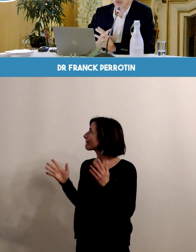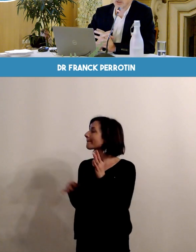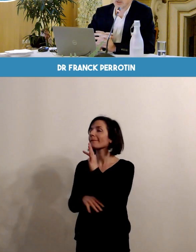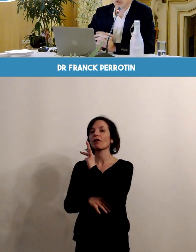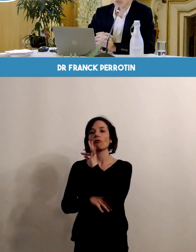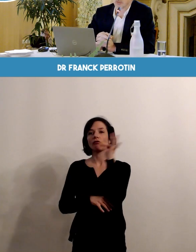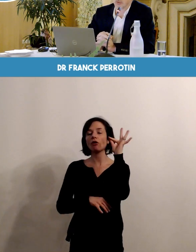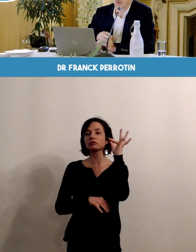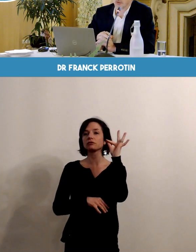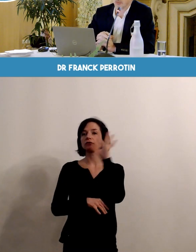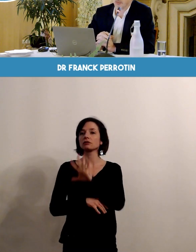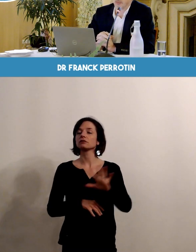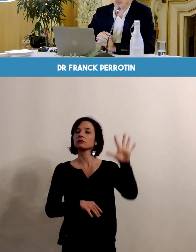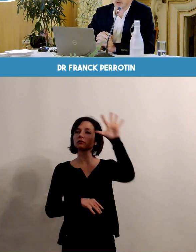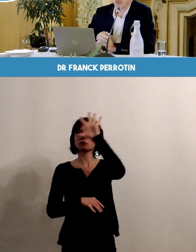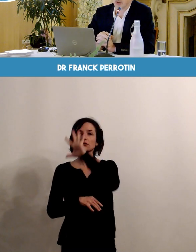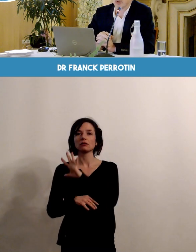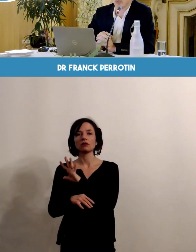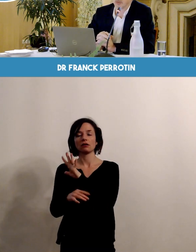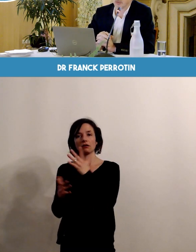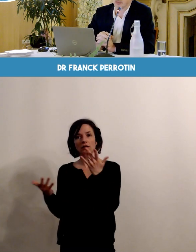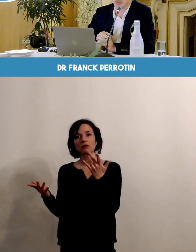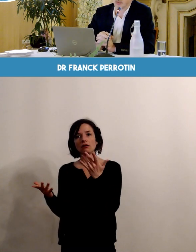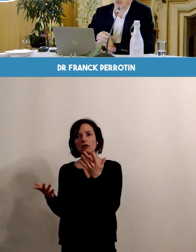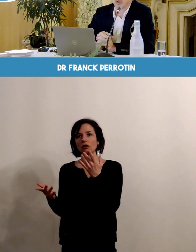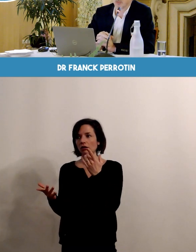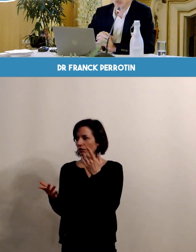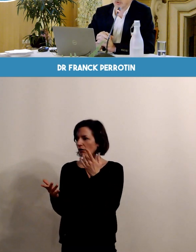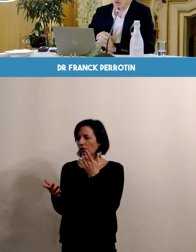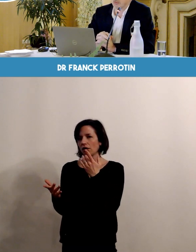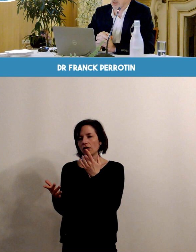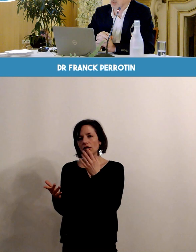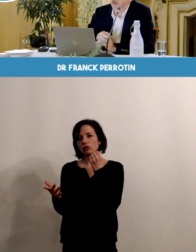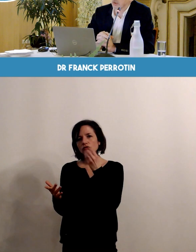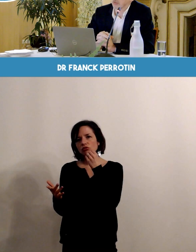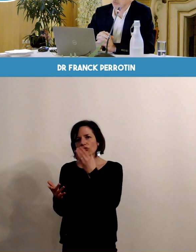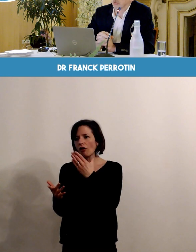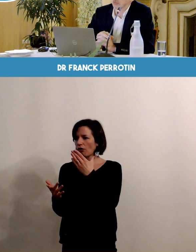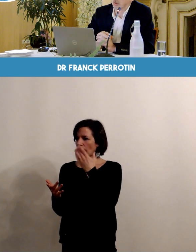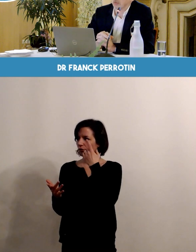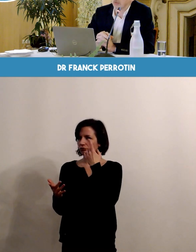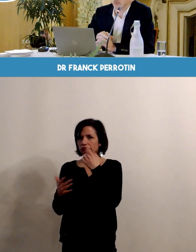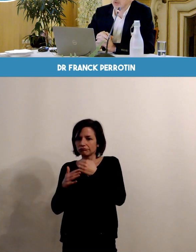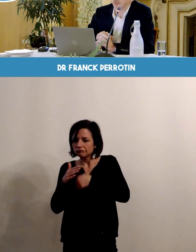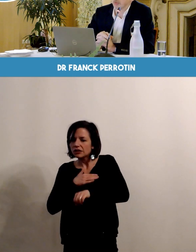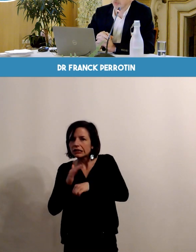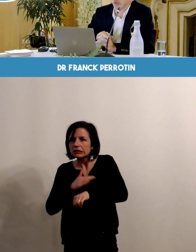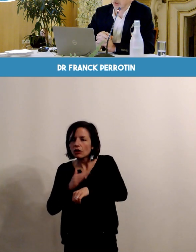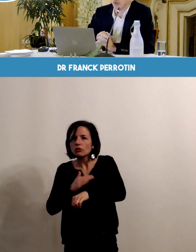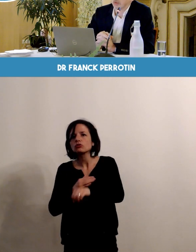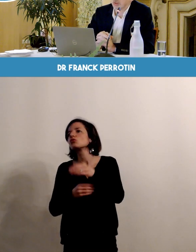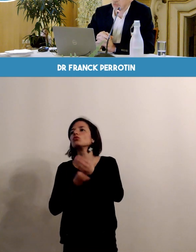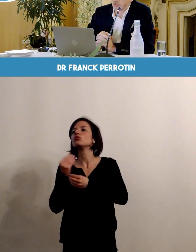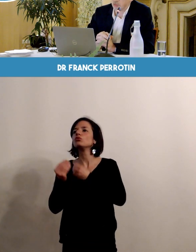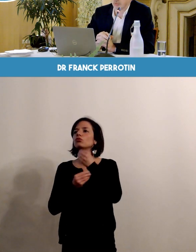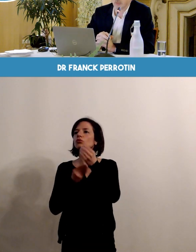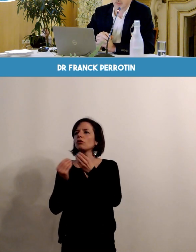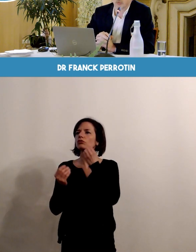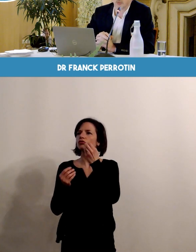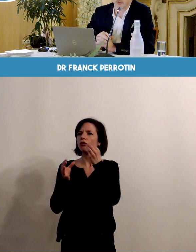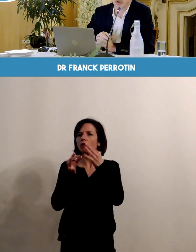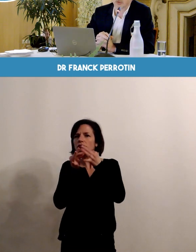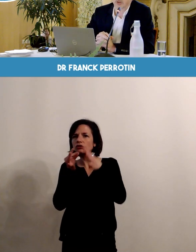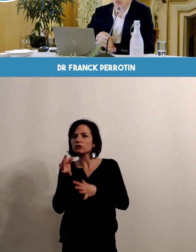les données de la périnatalité sont parfois un petit peu ou inquiétants ou un petit peu